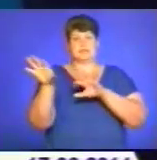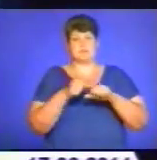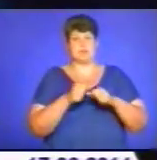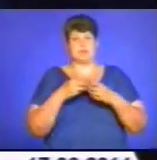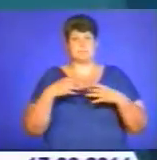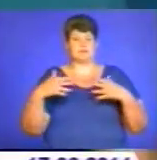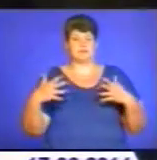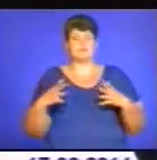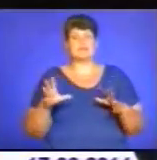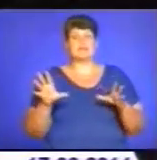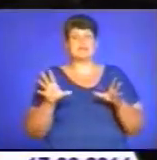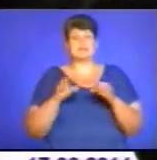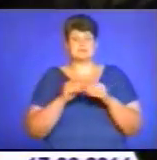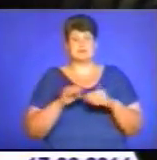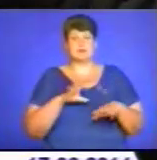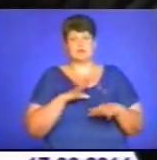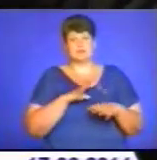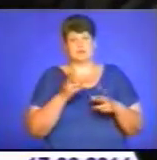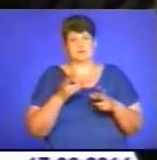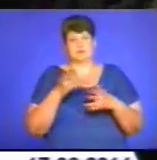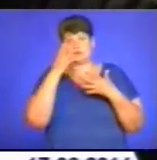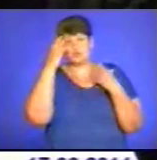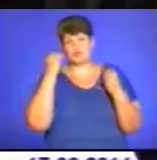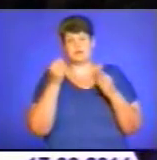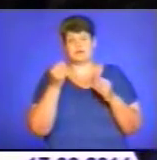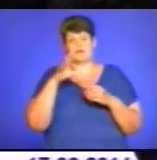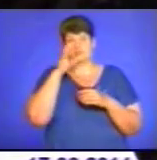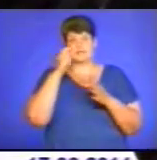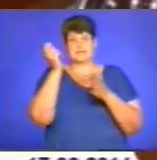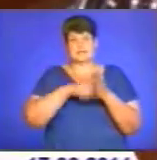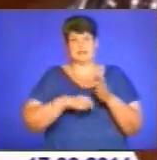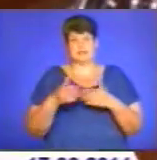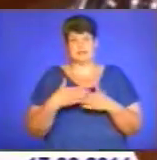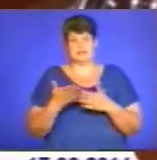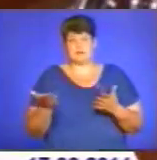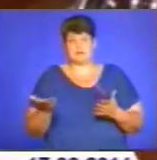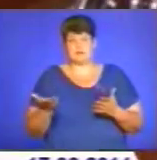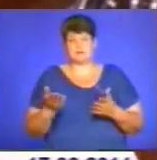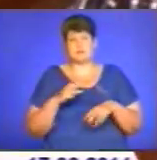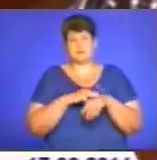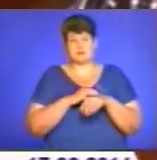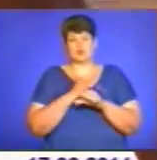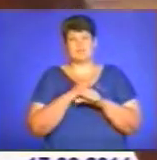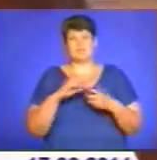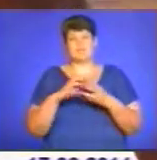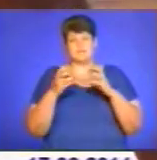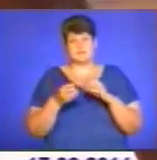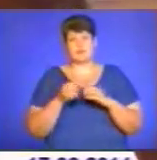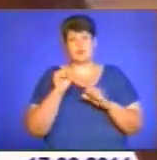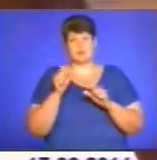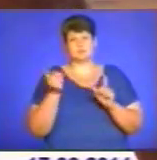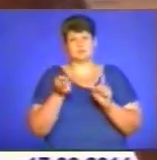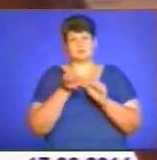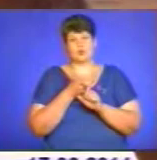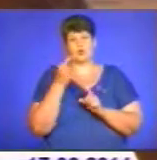Спільний в усіх зверненнях – безпечність господарів, які забували на ніж замикати вхідні двері. Міліціонери дійшли висновку, що до вчинення крадіжок може бути